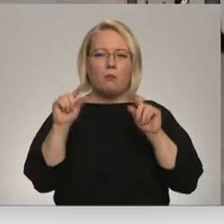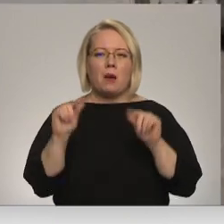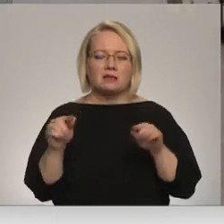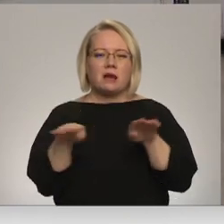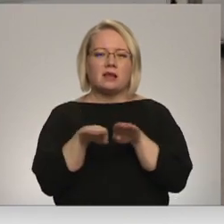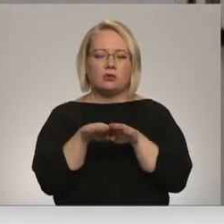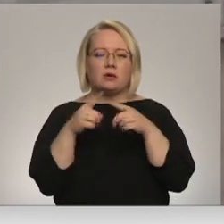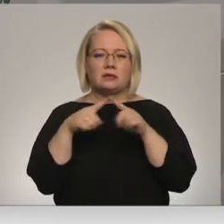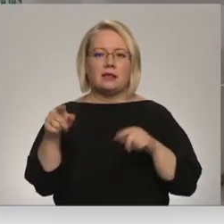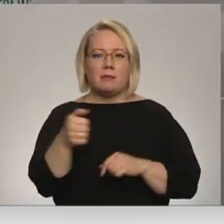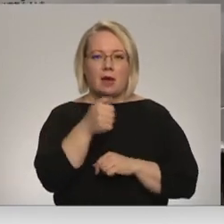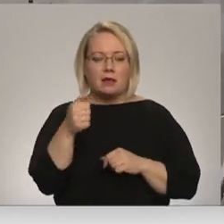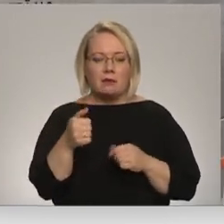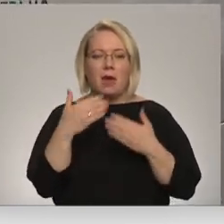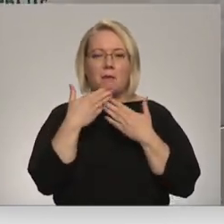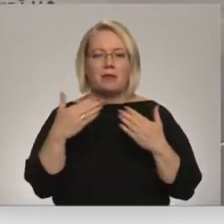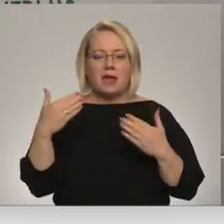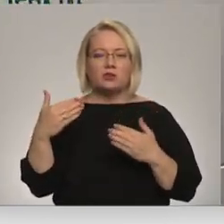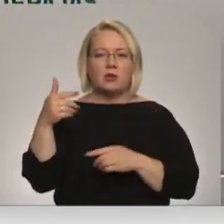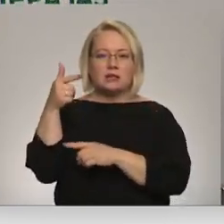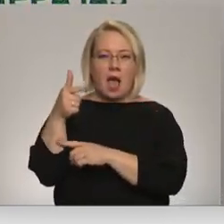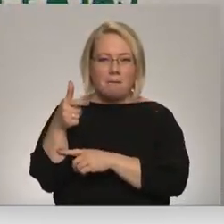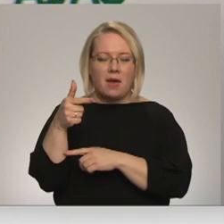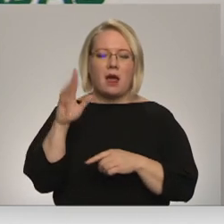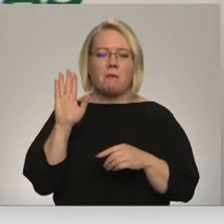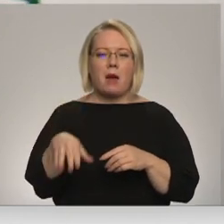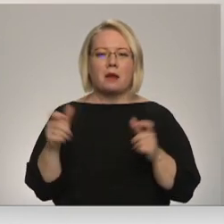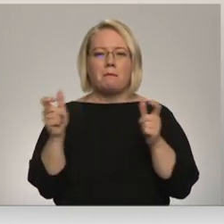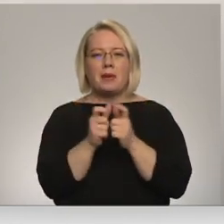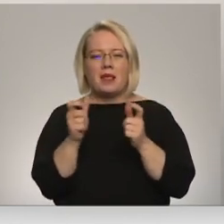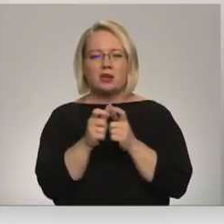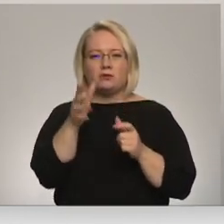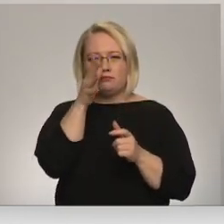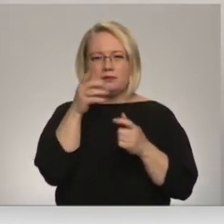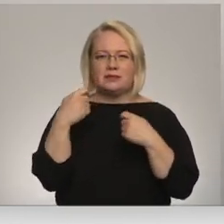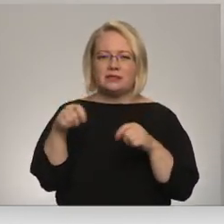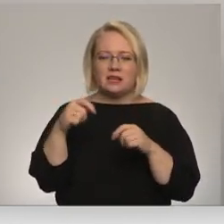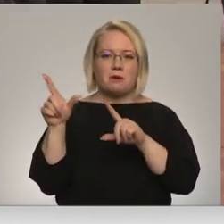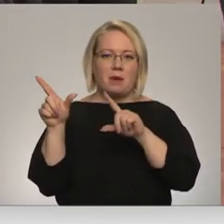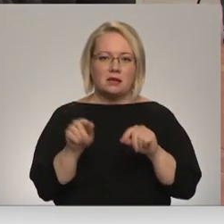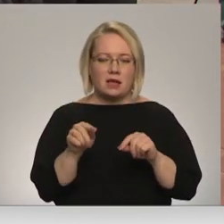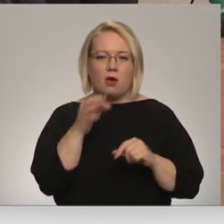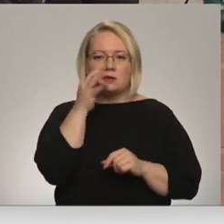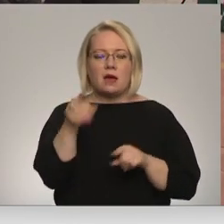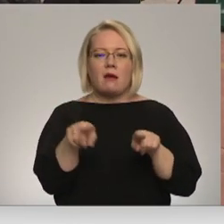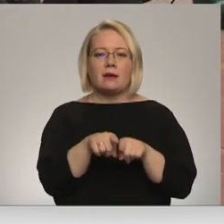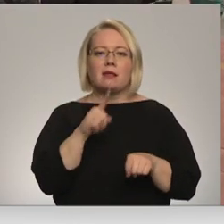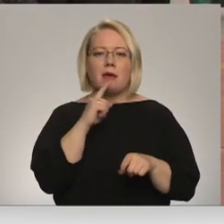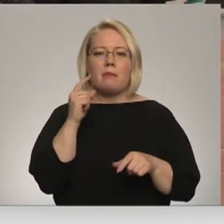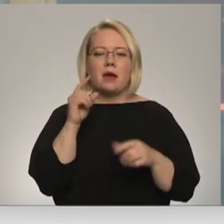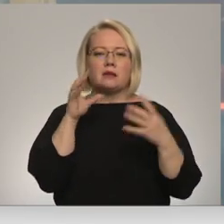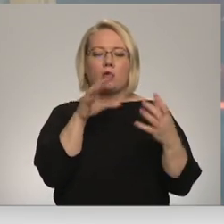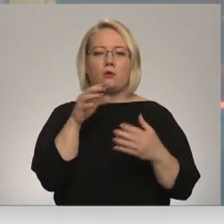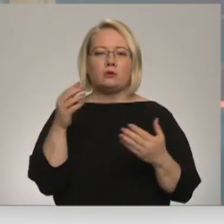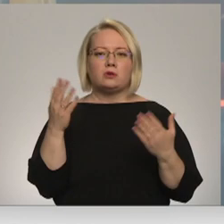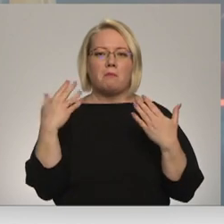gadus. Pateicoties kamerām kopējais pārkāpuma skaits par biļešu tirzniecību mazinās, norāda arī Liepājas autobusu parkā. Bet Jelgavas